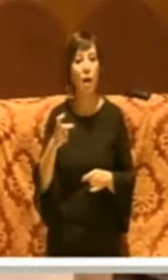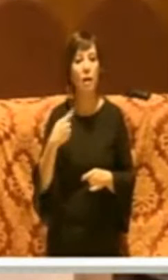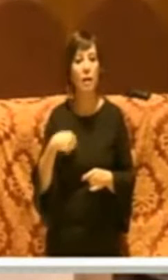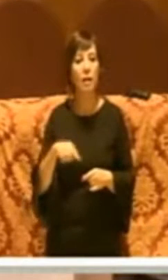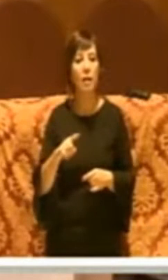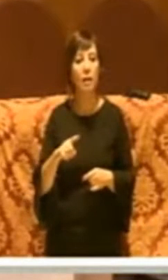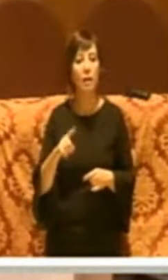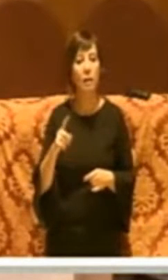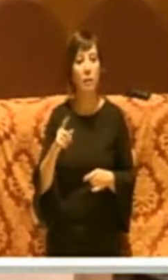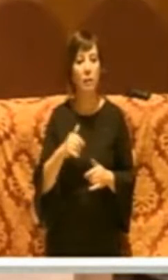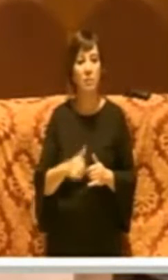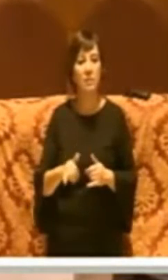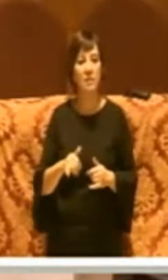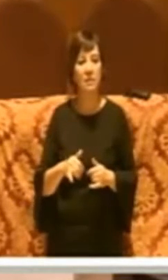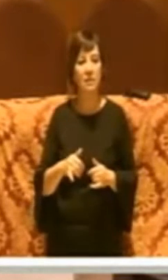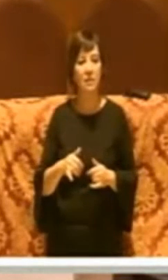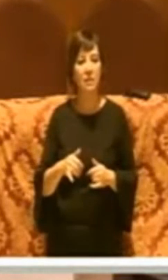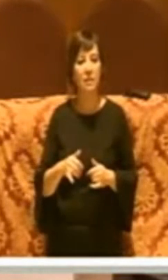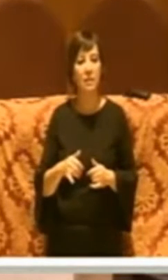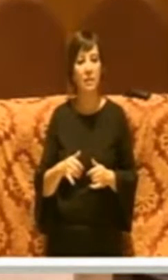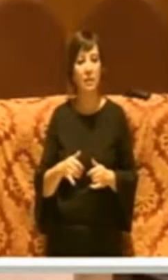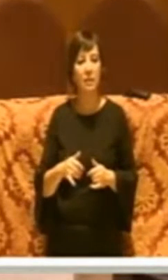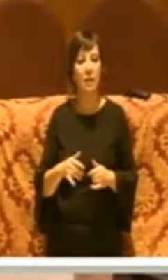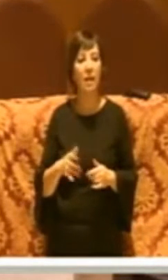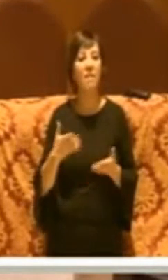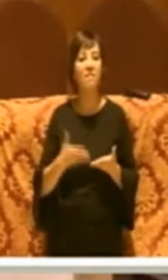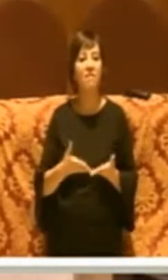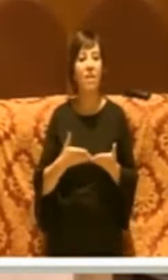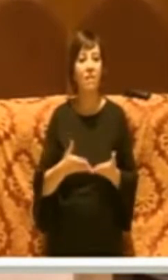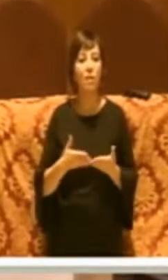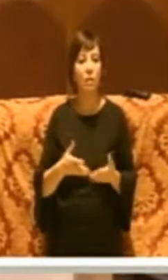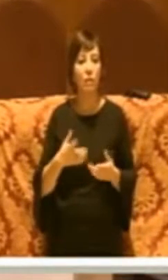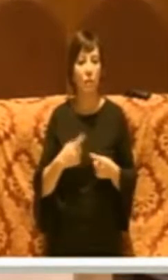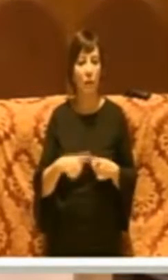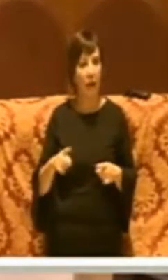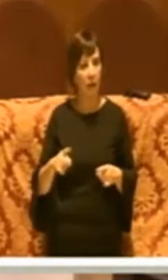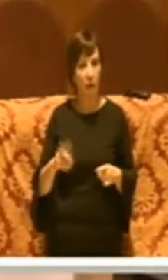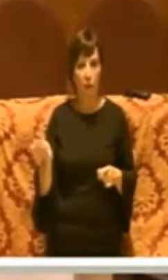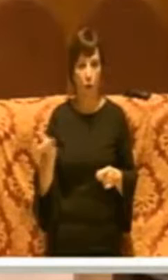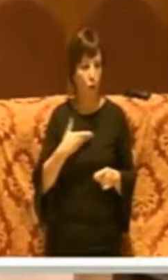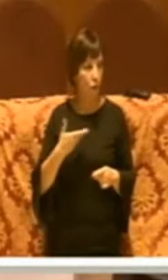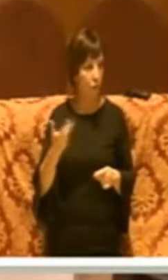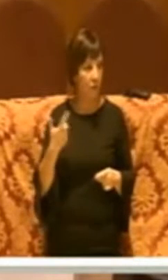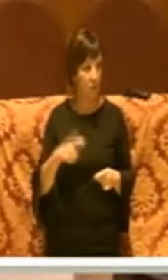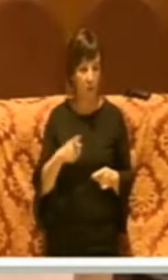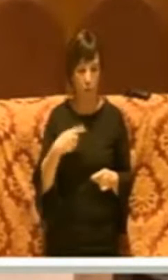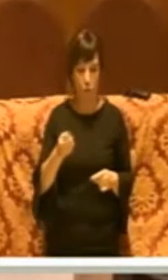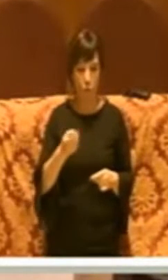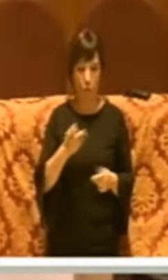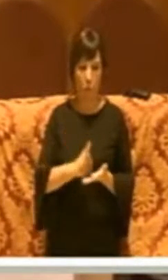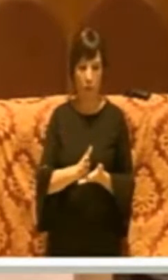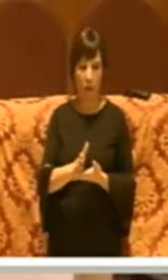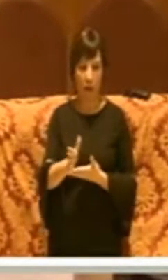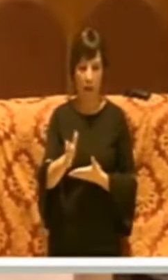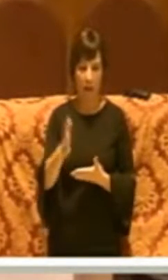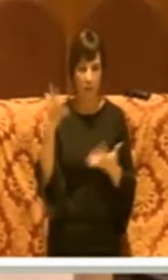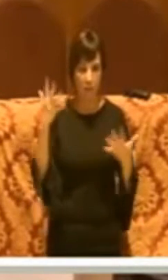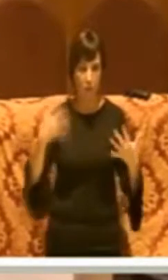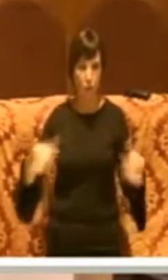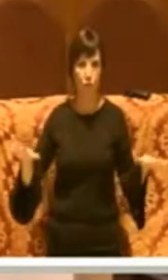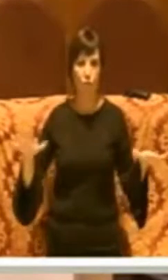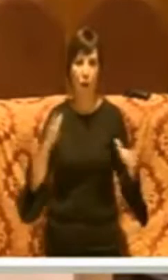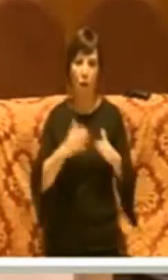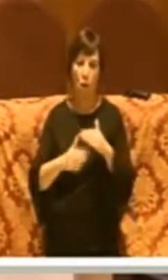ciclabili. Ebbene, sono rimasta favorevolmente colpita perché dopo anni che si sono